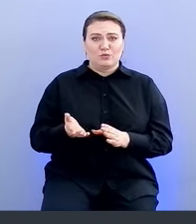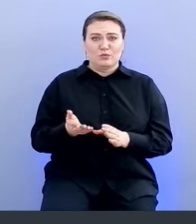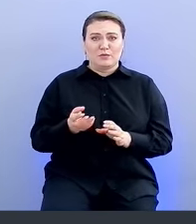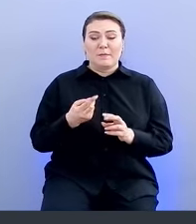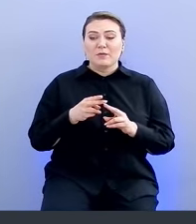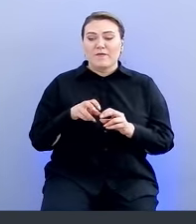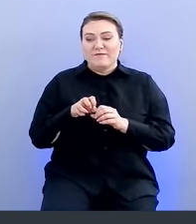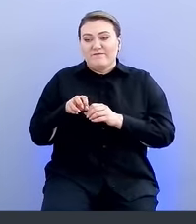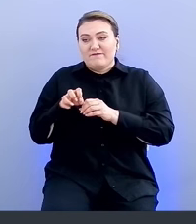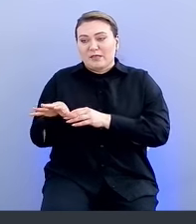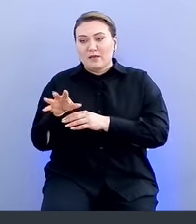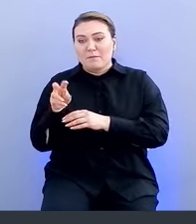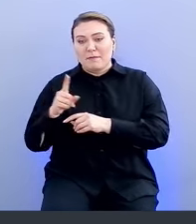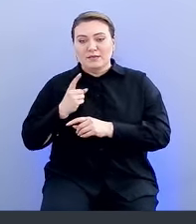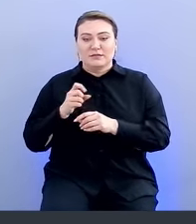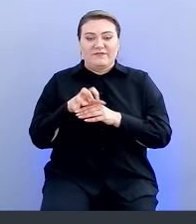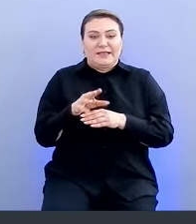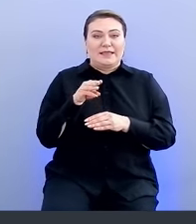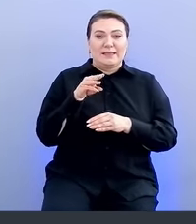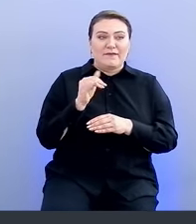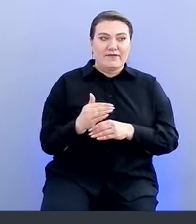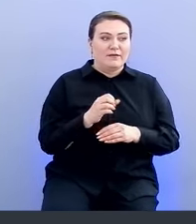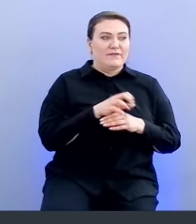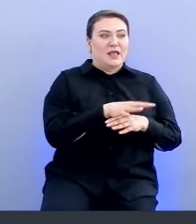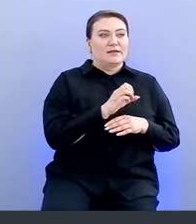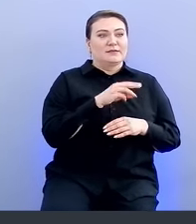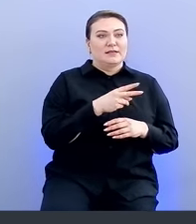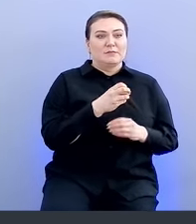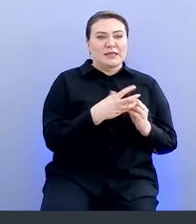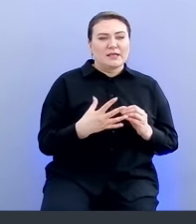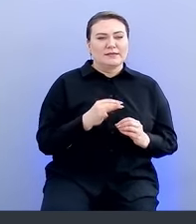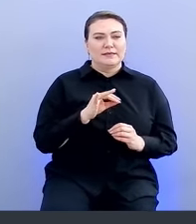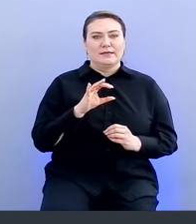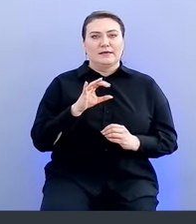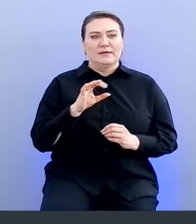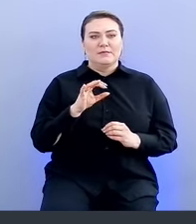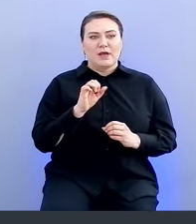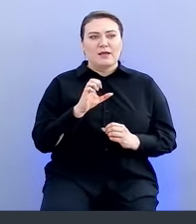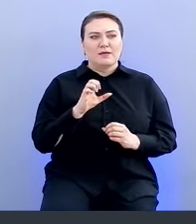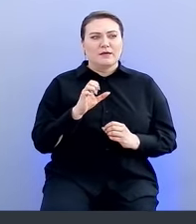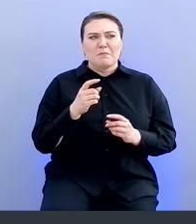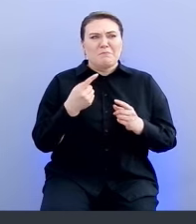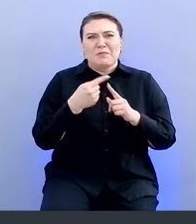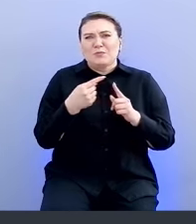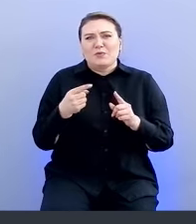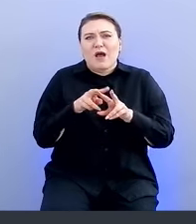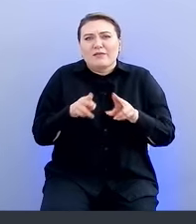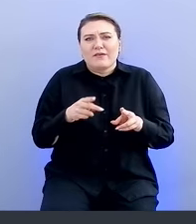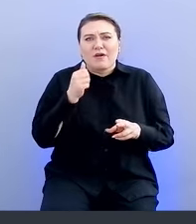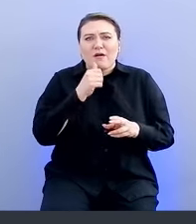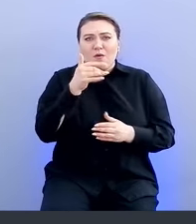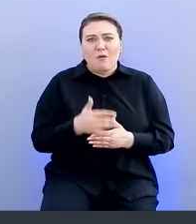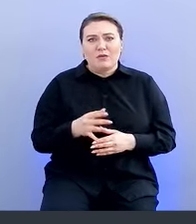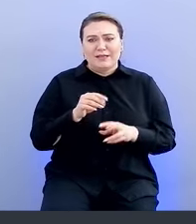ветки мастер, ветки дефа, ветки IST-15 и SA-28 примерно плюс-минус одинаковые коды и одинаковые уязвимости.